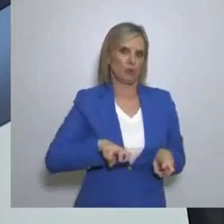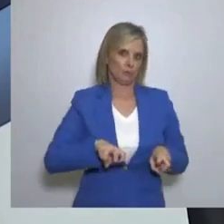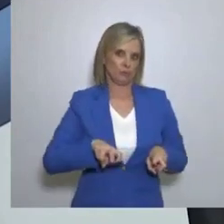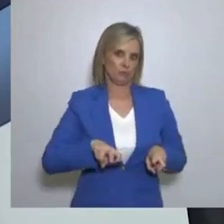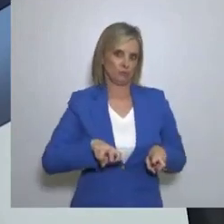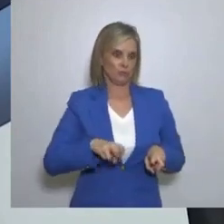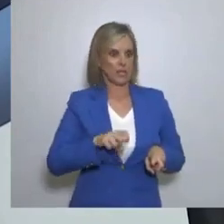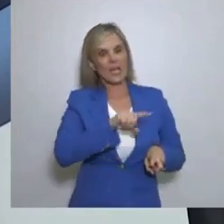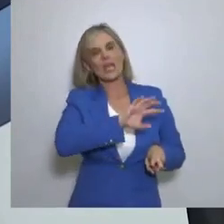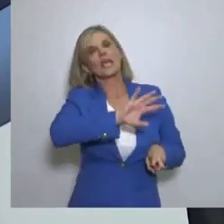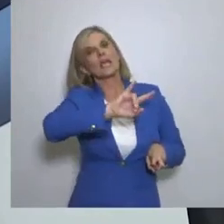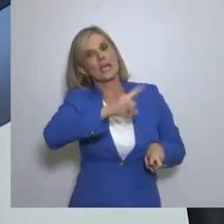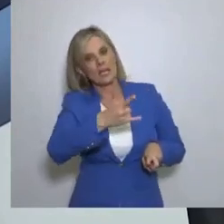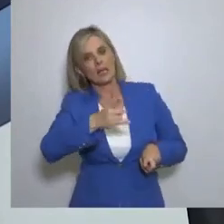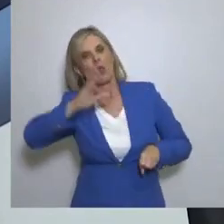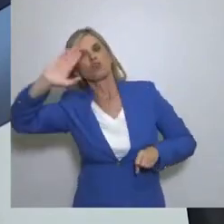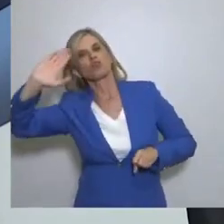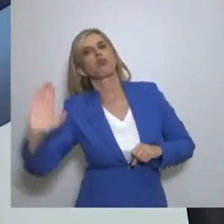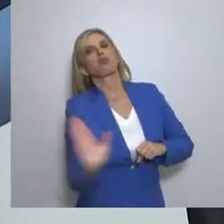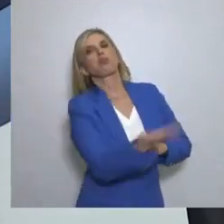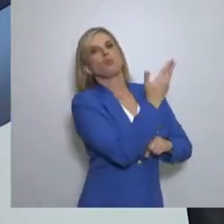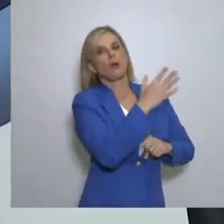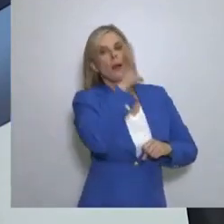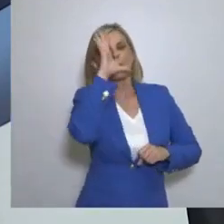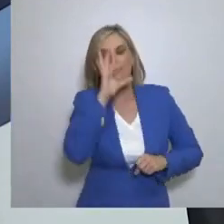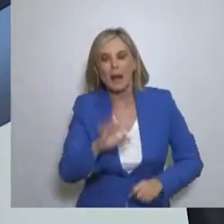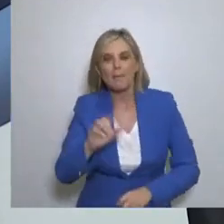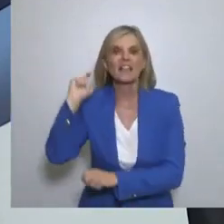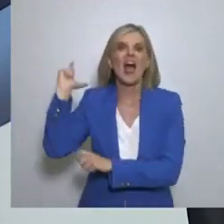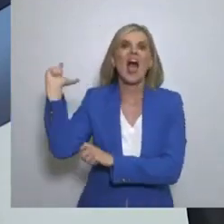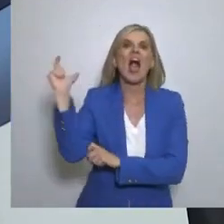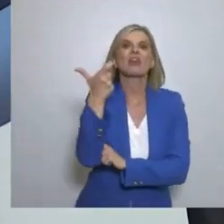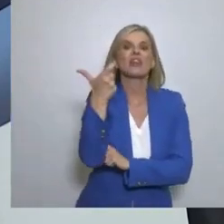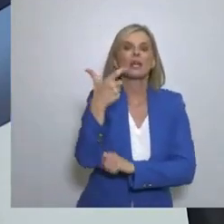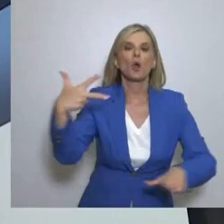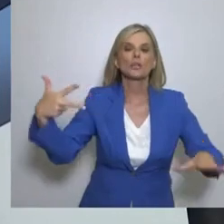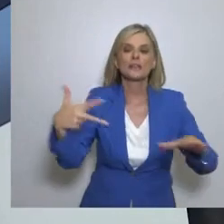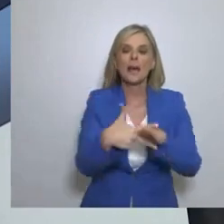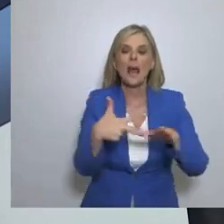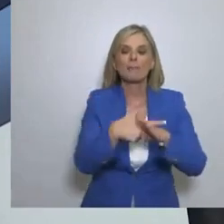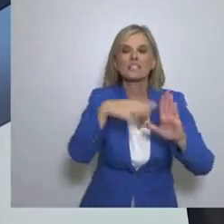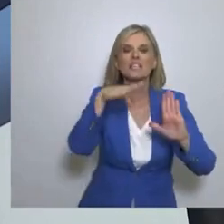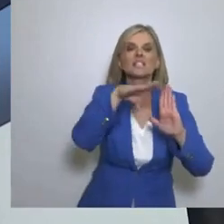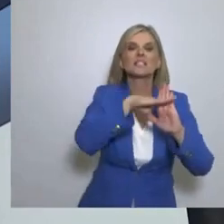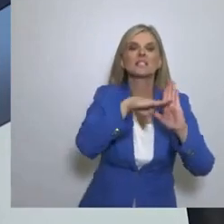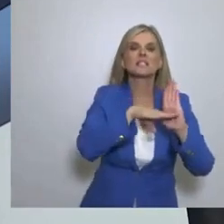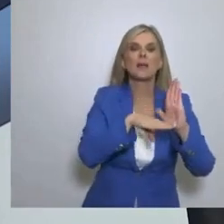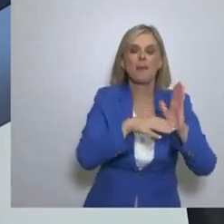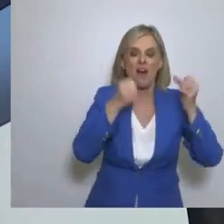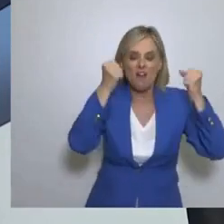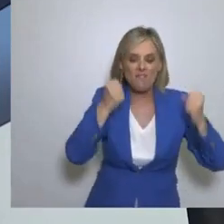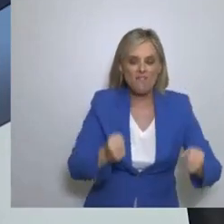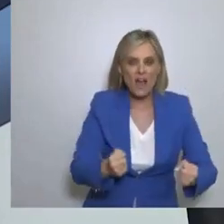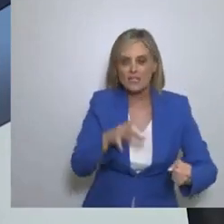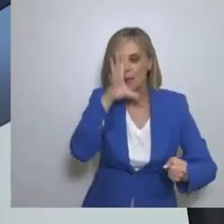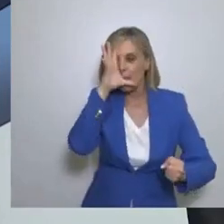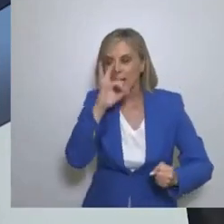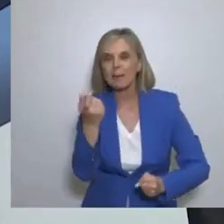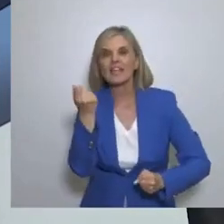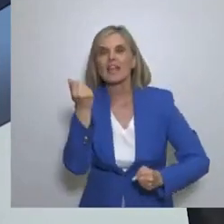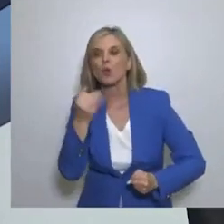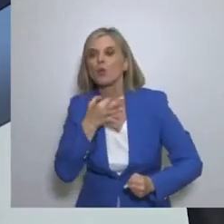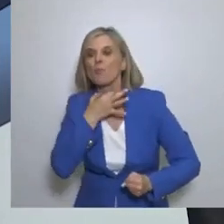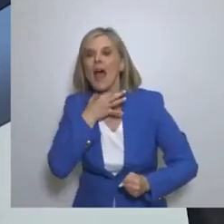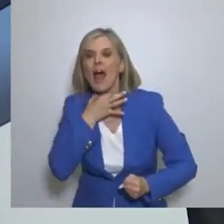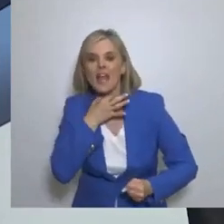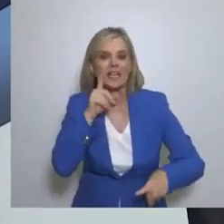ανοίξουμε ένα καθαρό Εθνικό Τραπεζικό σύστημα Πάνω βασισμένο πάνω σε μια πραγματική οικονομία